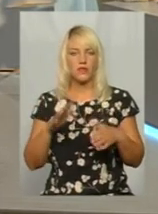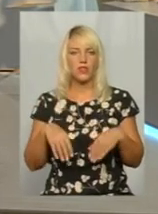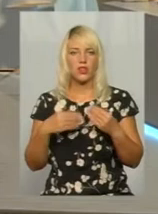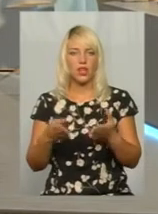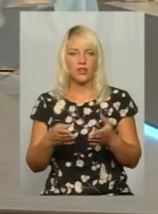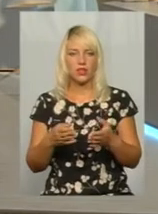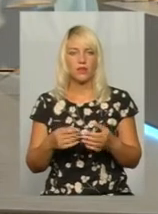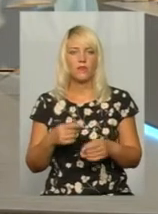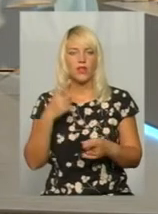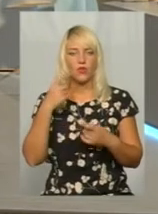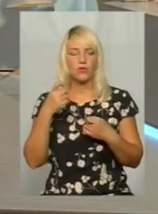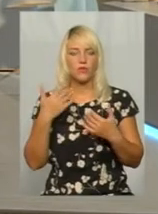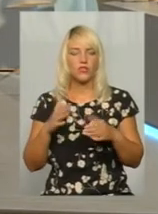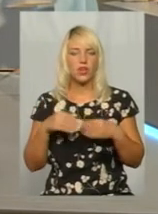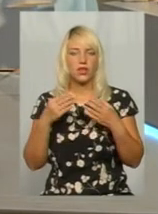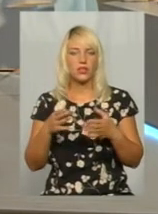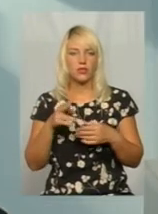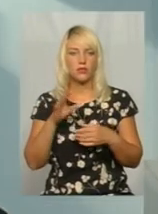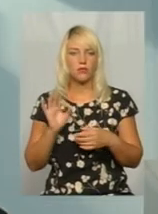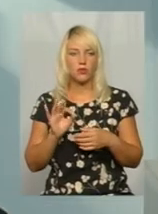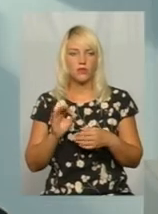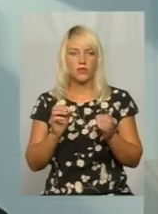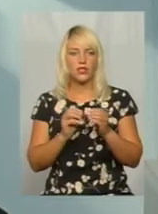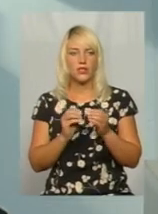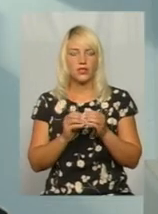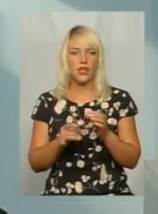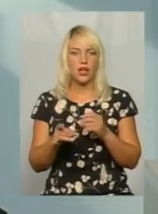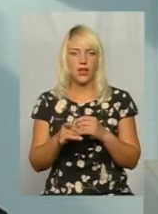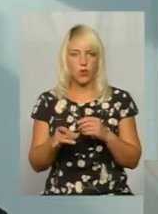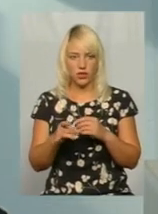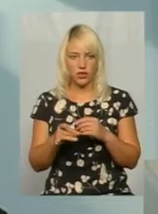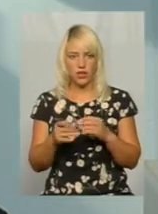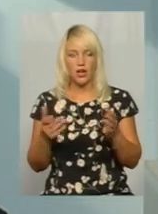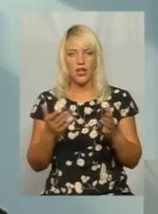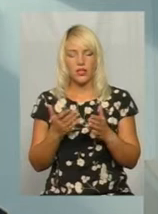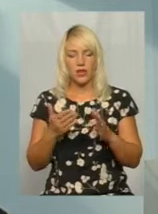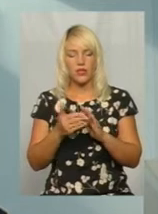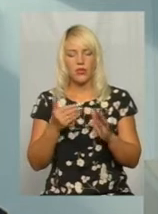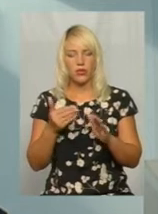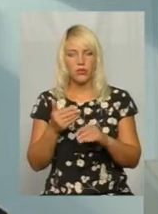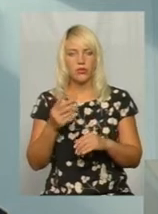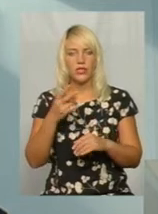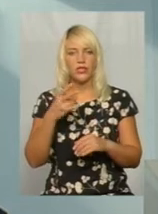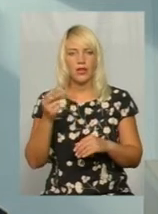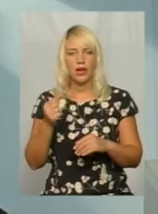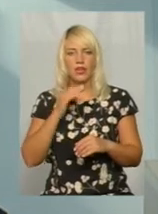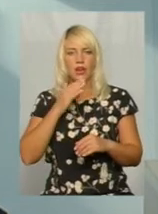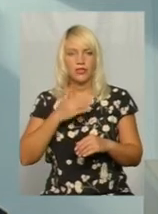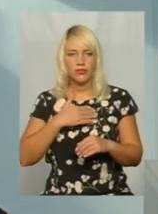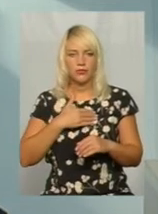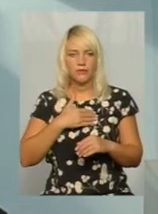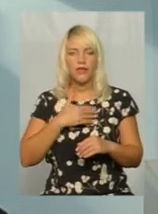Інформація надана по, якщо не помиляюсь, 10 районах, які відокнулися на наші